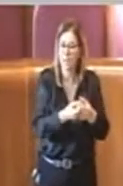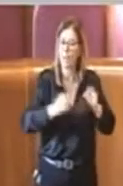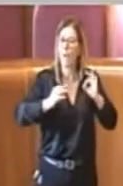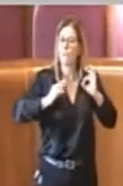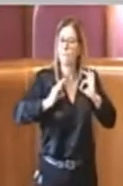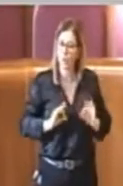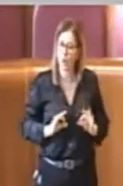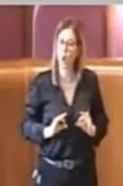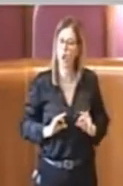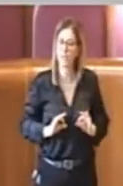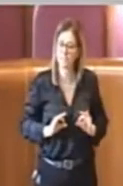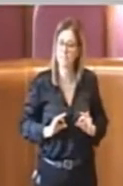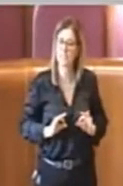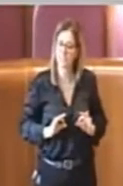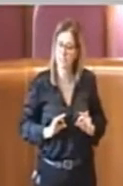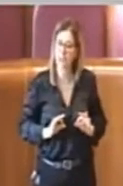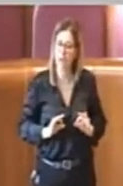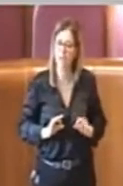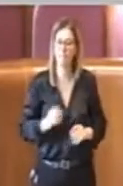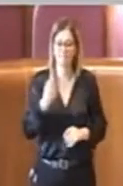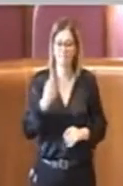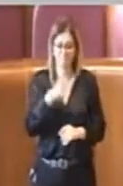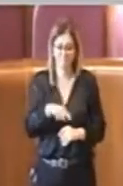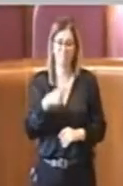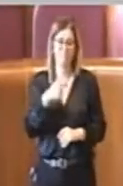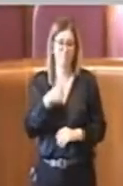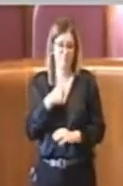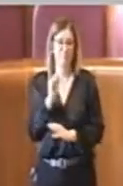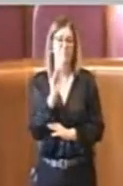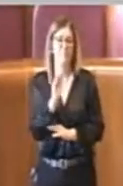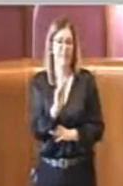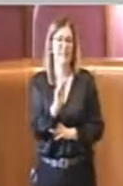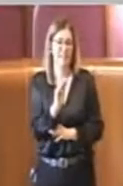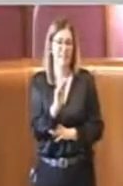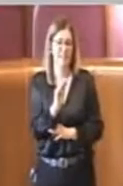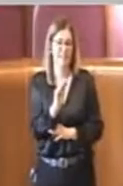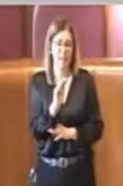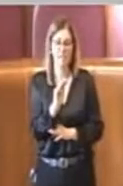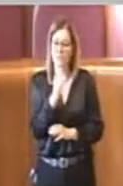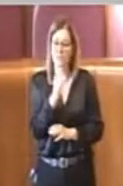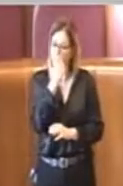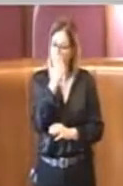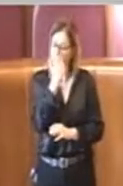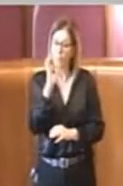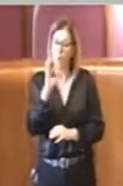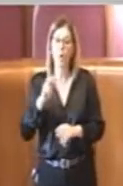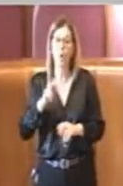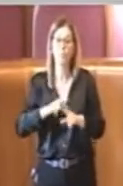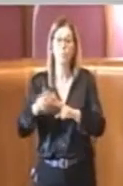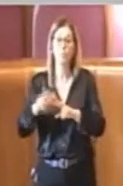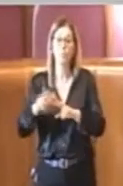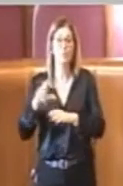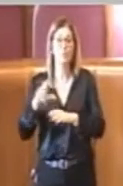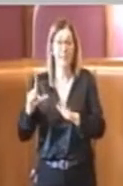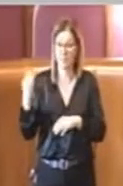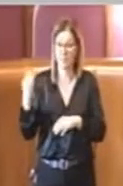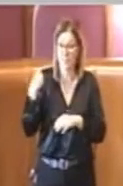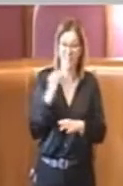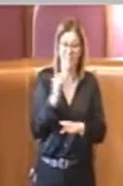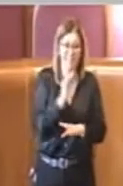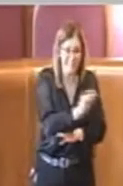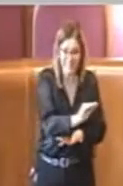Quello che vi viene chiesto da parte del Municipio Settimo è poter